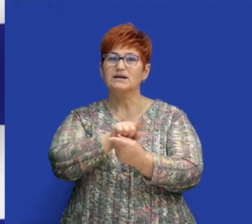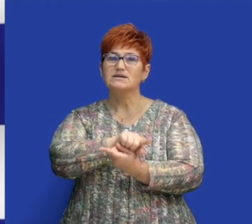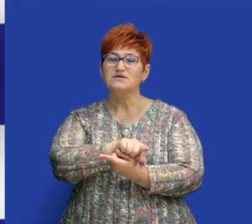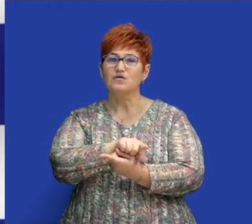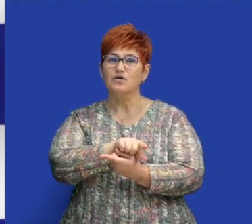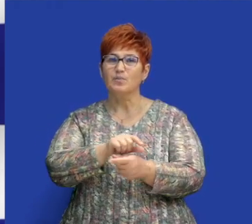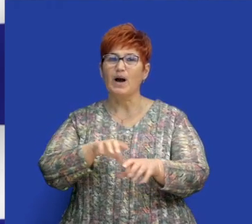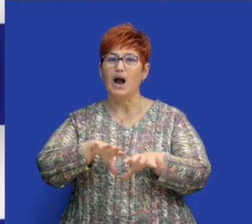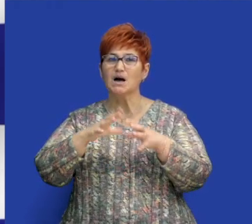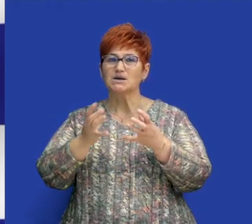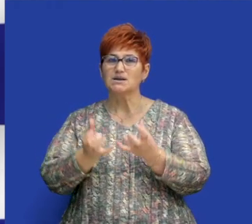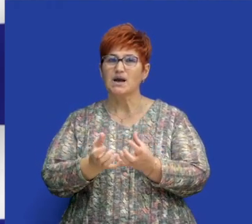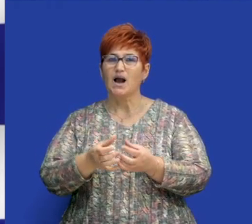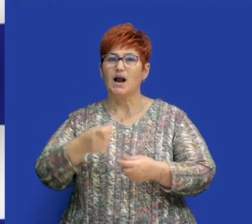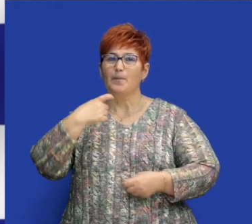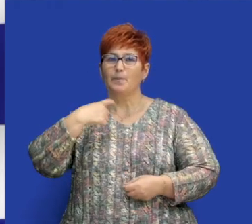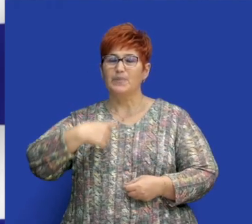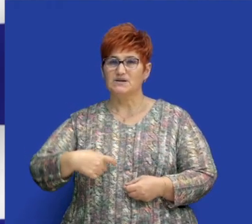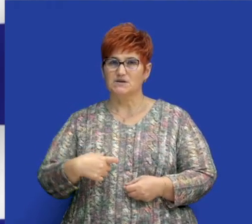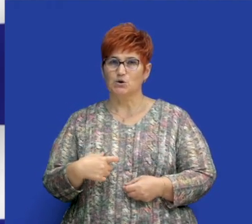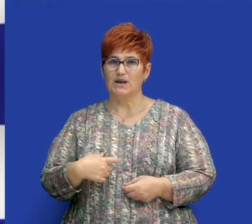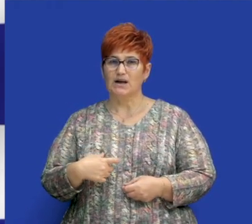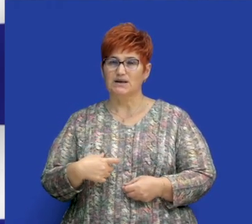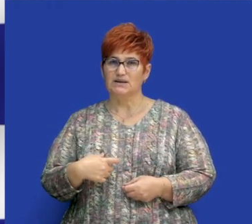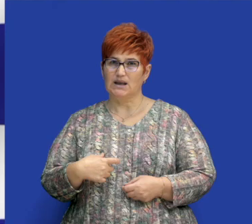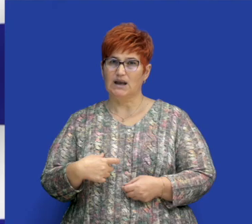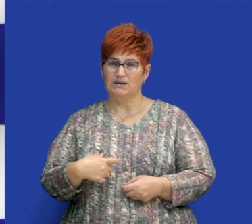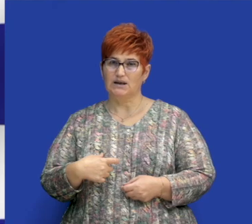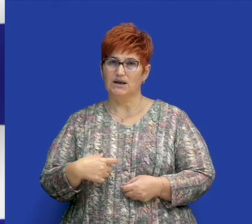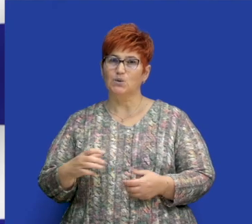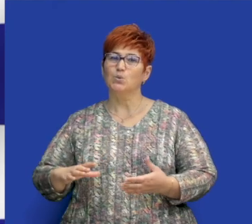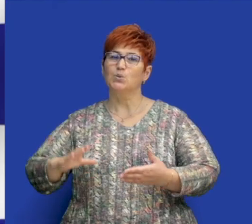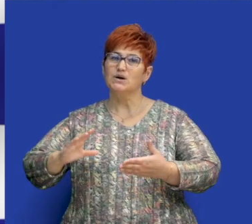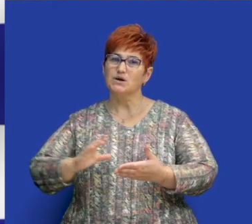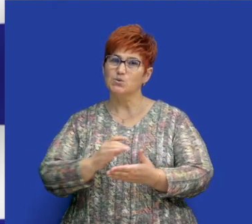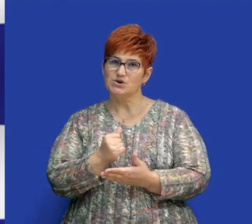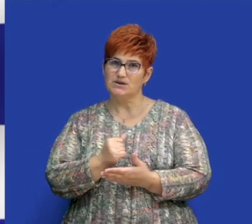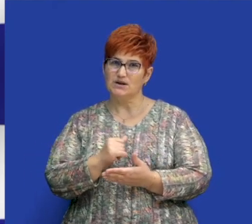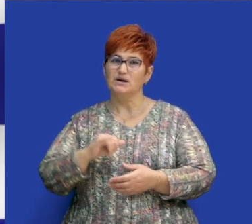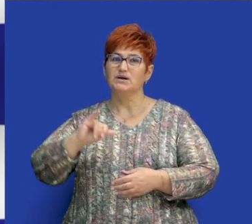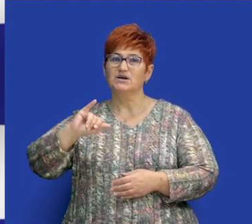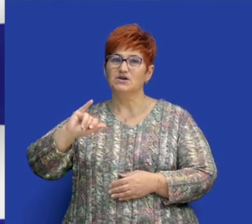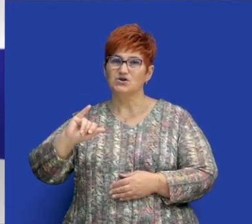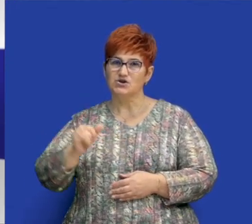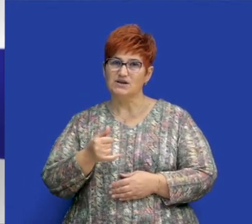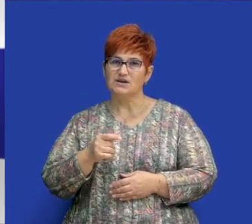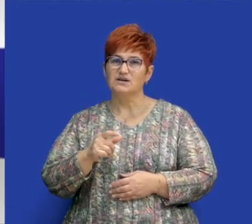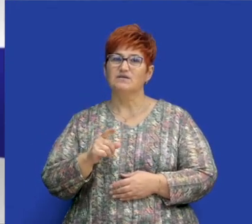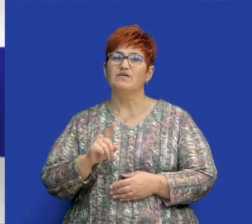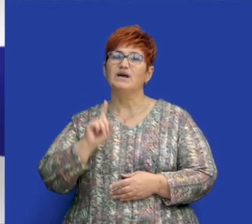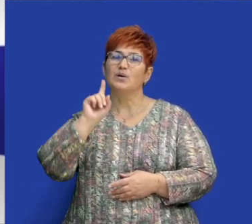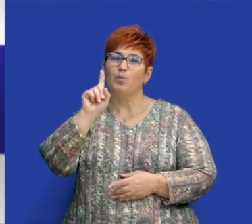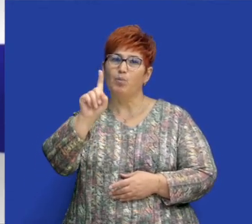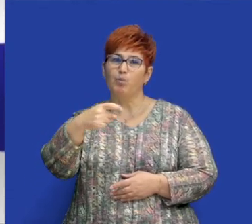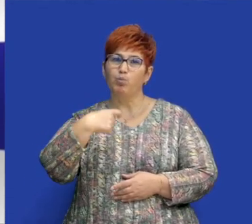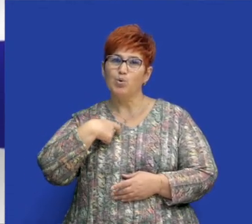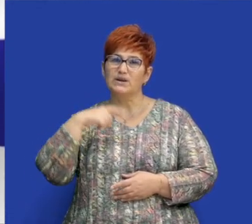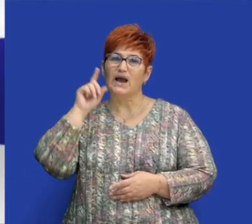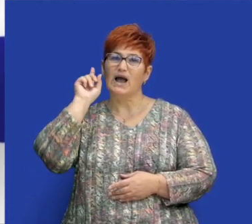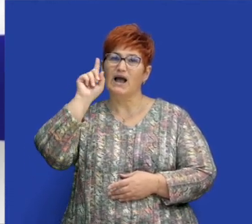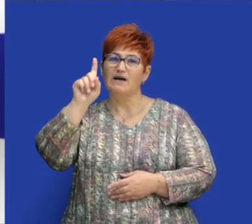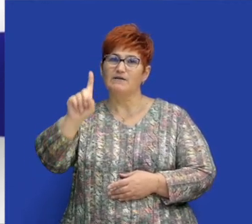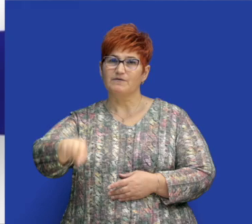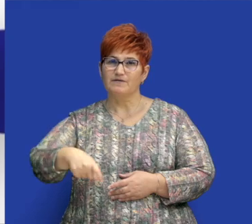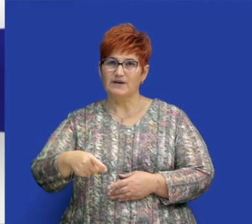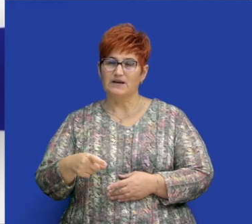készítmények. A görögök nem levesesek, így legfejebb borból készült kapható. A húsok tekintetében